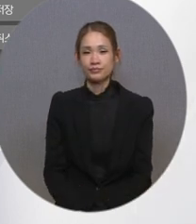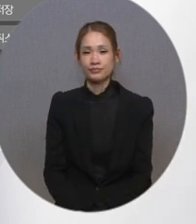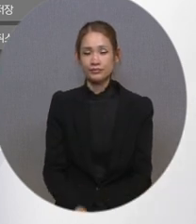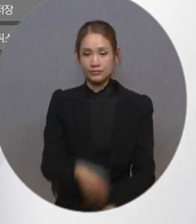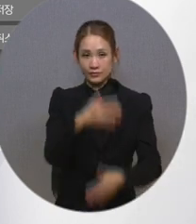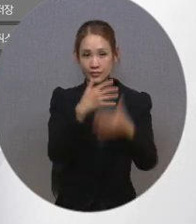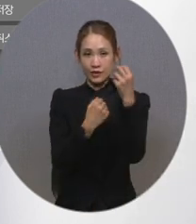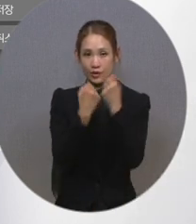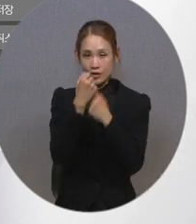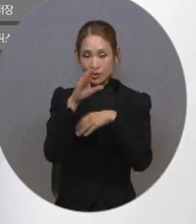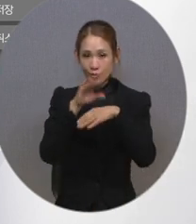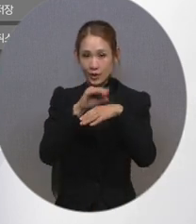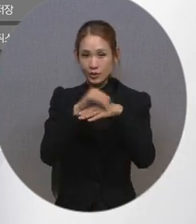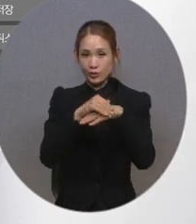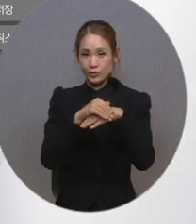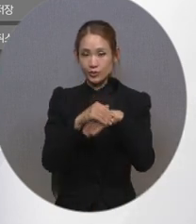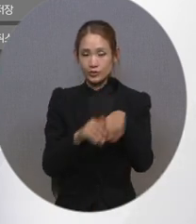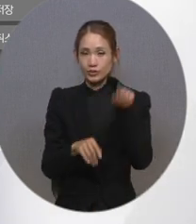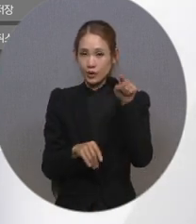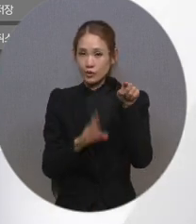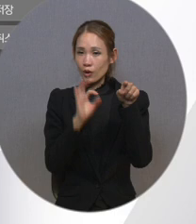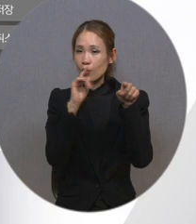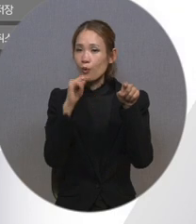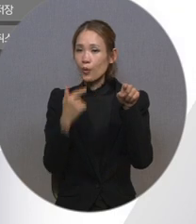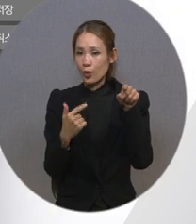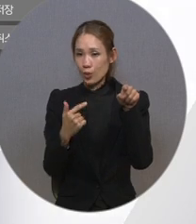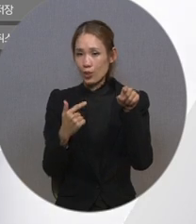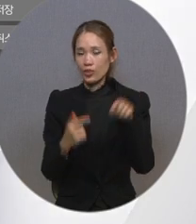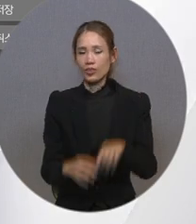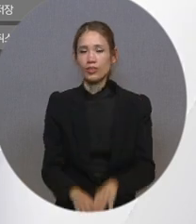화면 해설 방송 설정에서 ON을 선택해 주시면